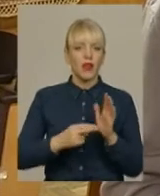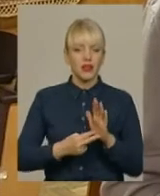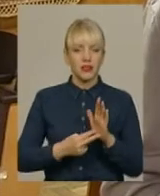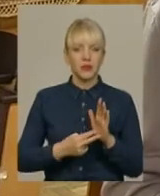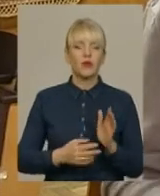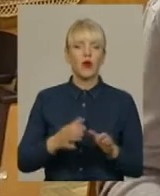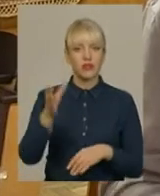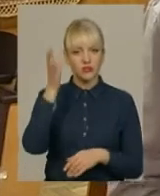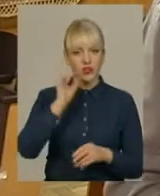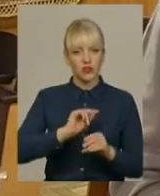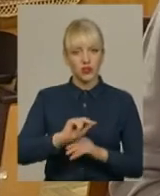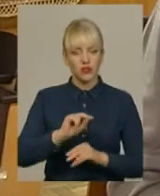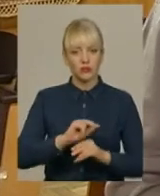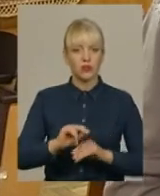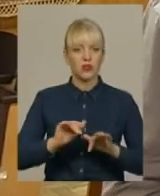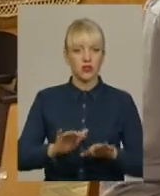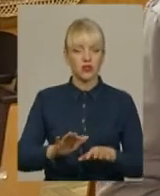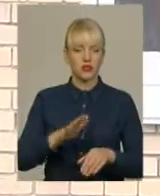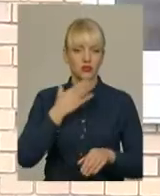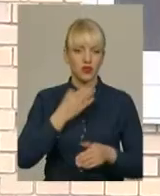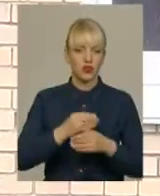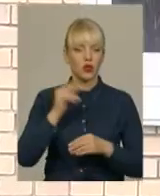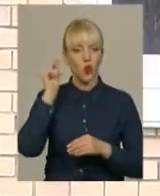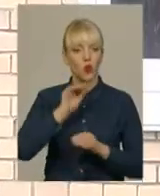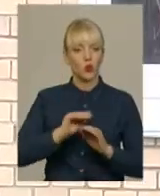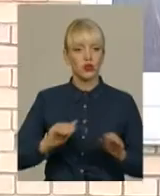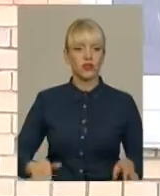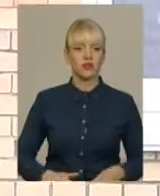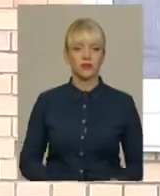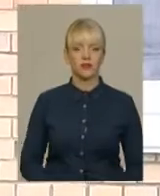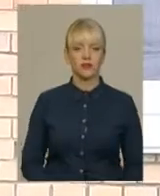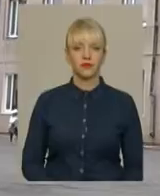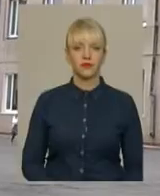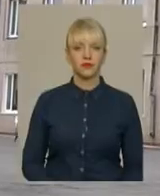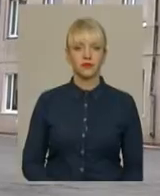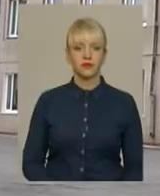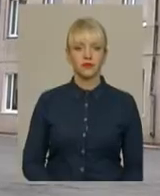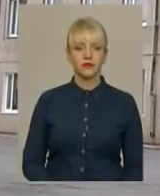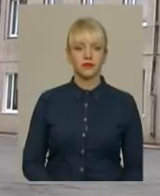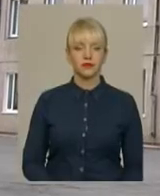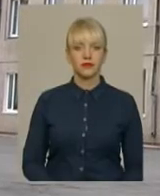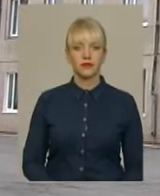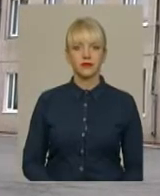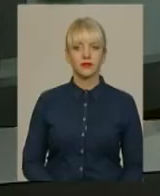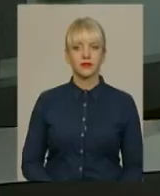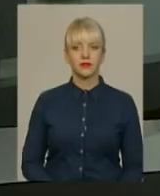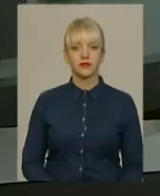освітньо-виховного процесу своїх учнів. Ірина Аріон, Юрій Чорний, Віктор Кривий, новини Поділля Центр.